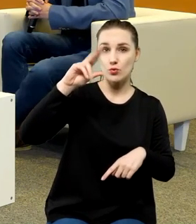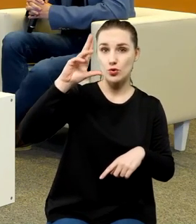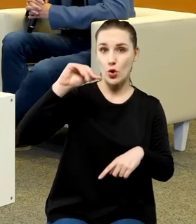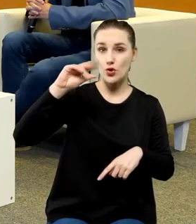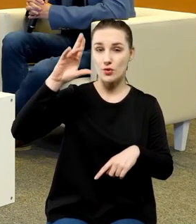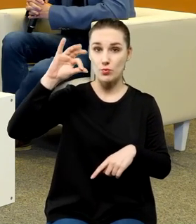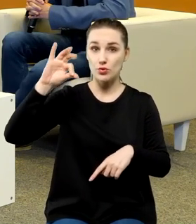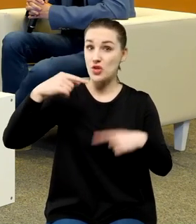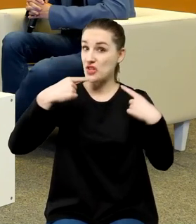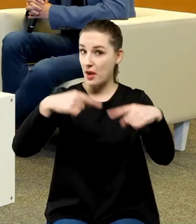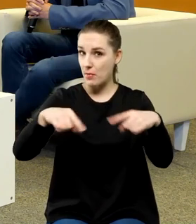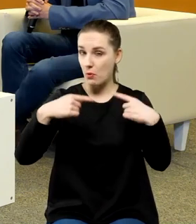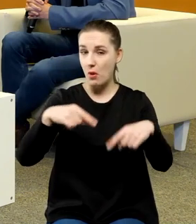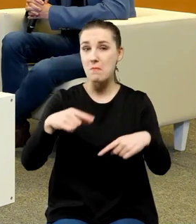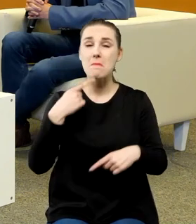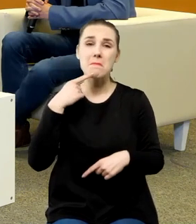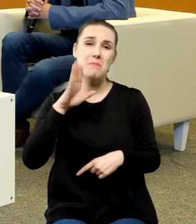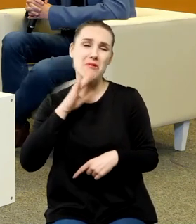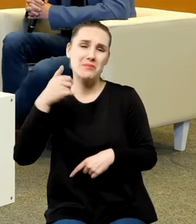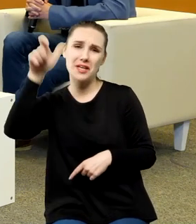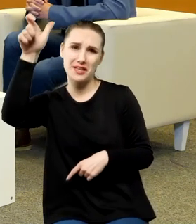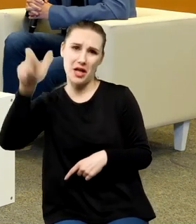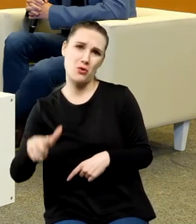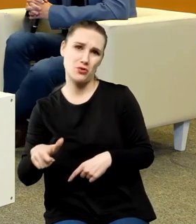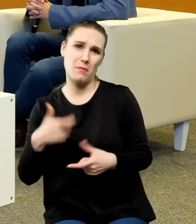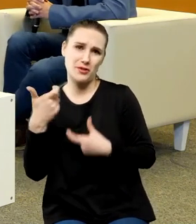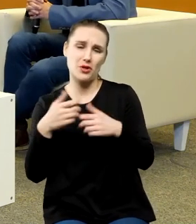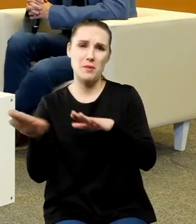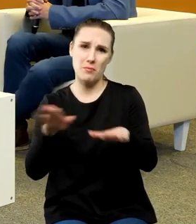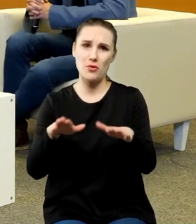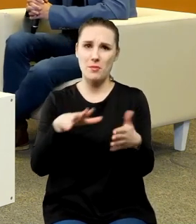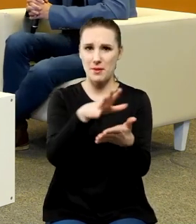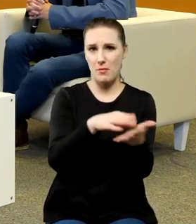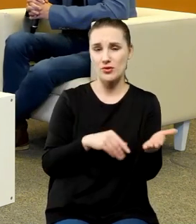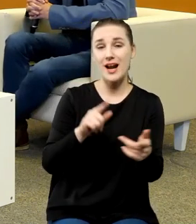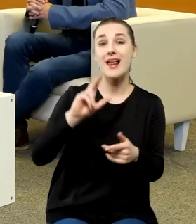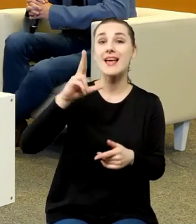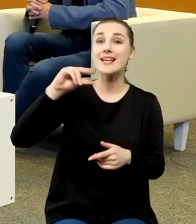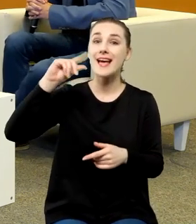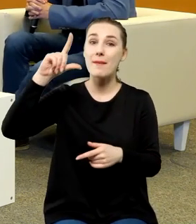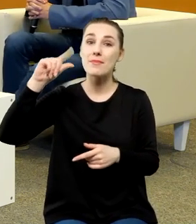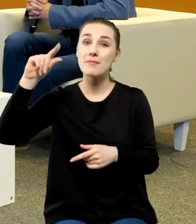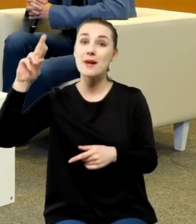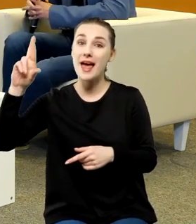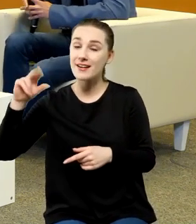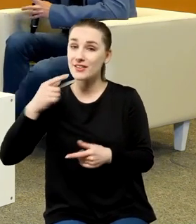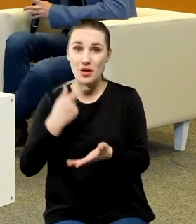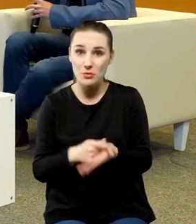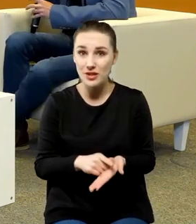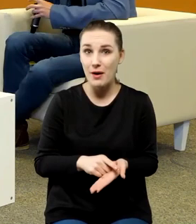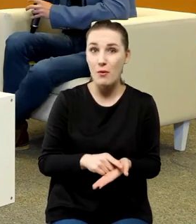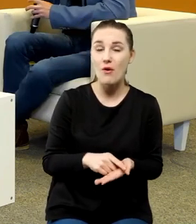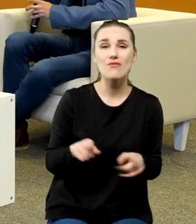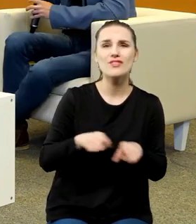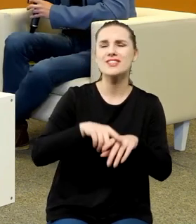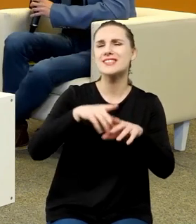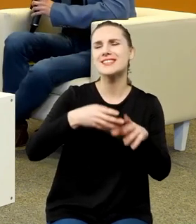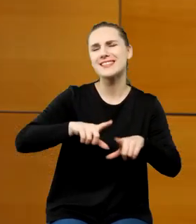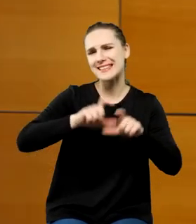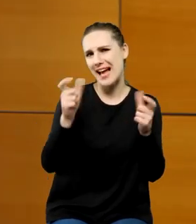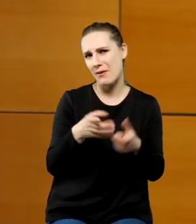końcu podobny model zrobił za niego, ale wtedy po prostu Kepler nie zdąży, Galileusz nie zdąży, Newton nie zdąży, ogóle cała fizyka jest opóźniona na jakieś